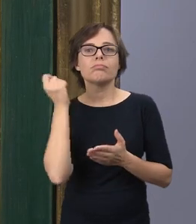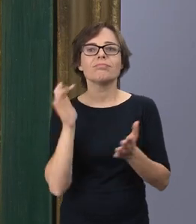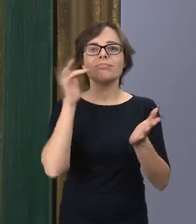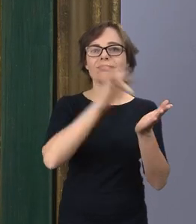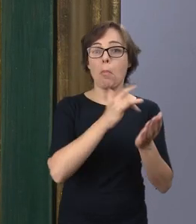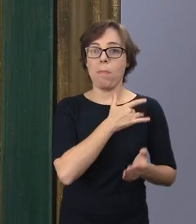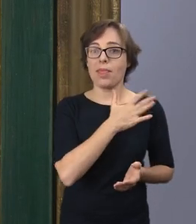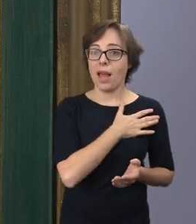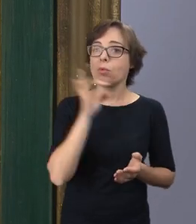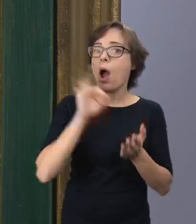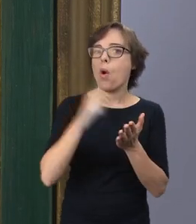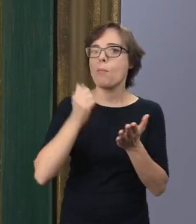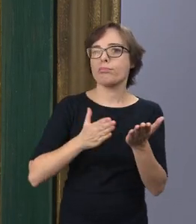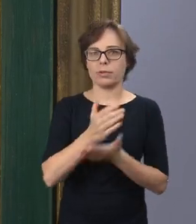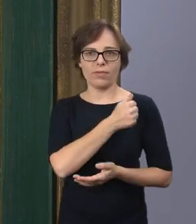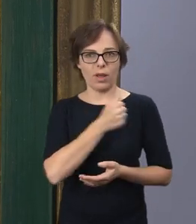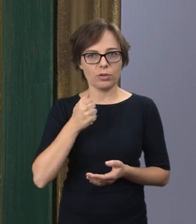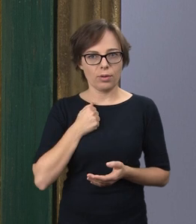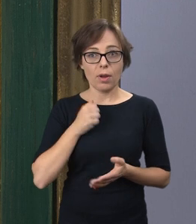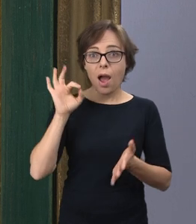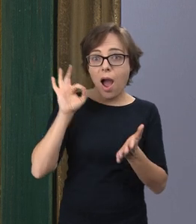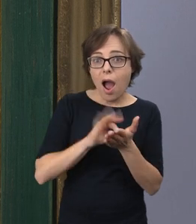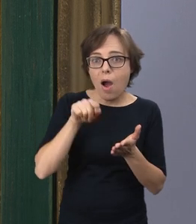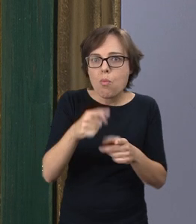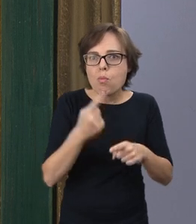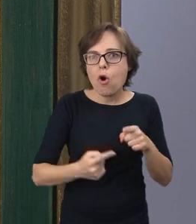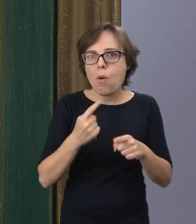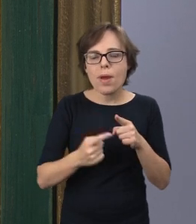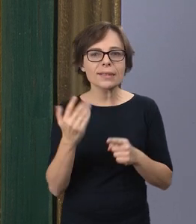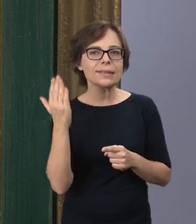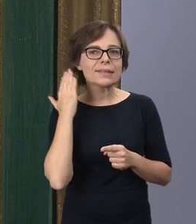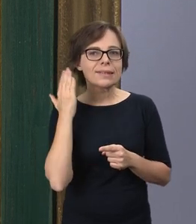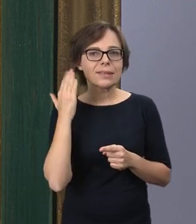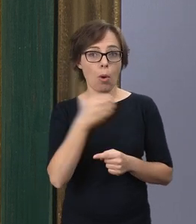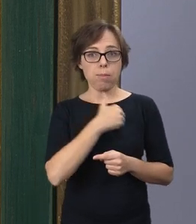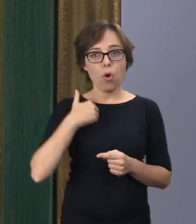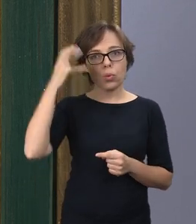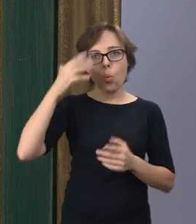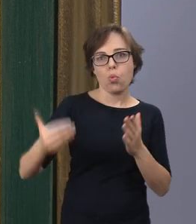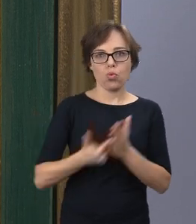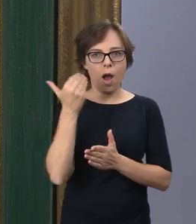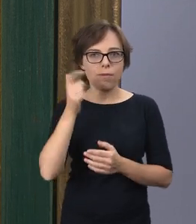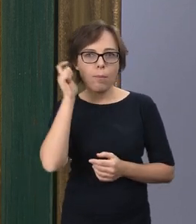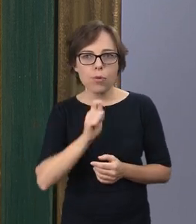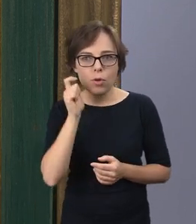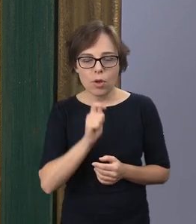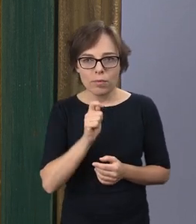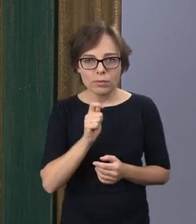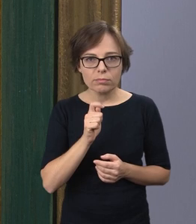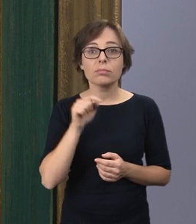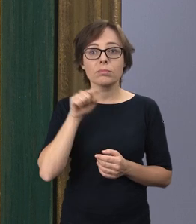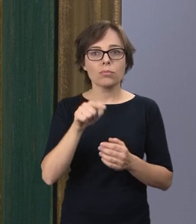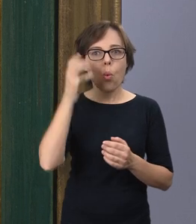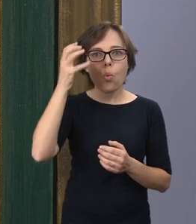Petersburga, przejeżdżając przez Warszawę. Był to moment, w którym właśnie niedawno na tron Polski został wybrany Stanisław August.